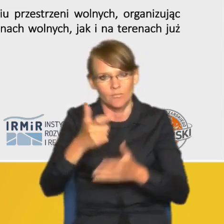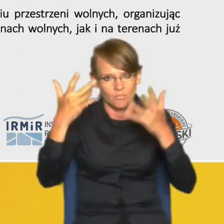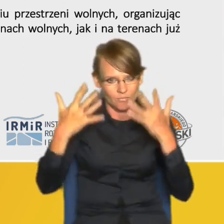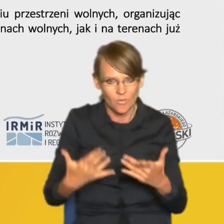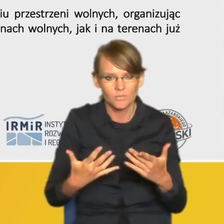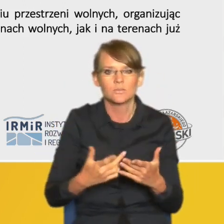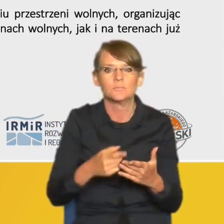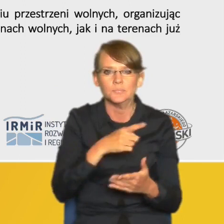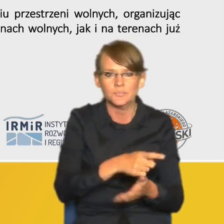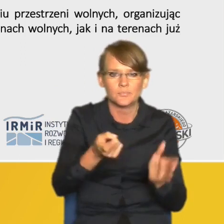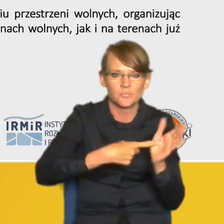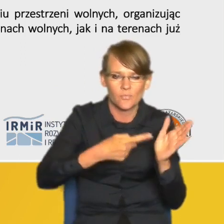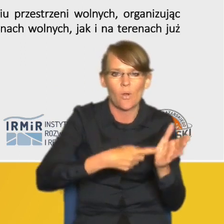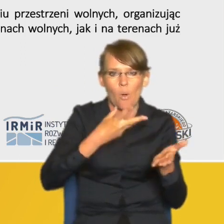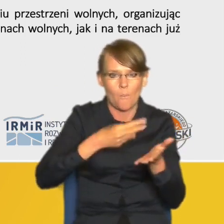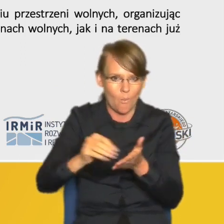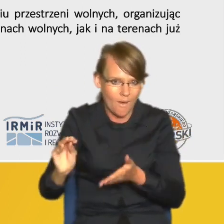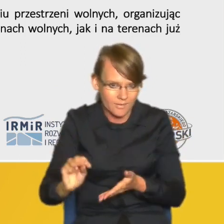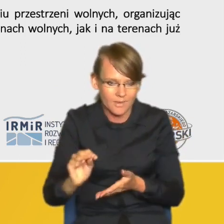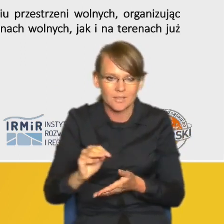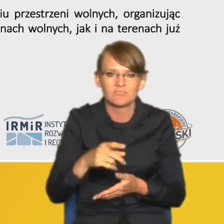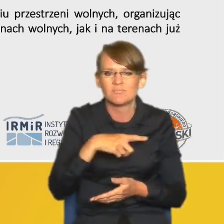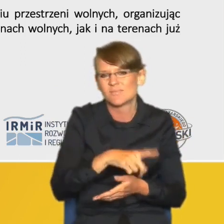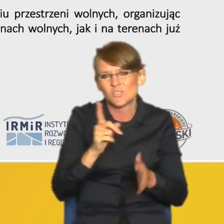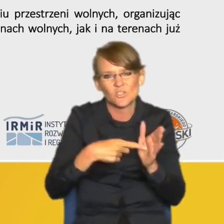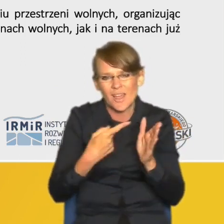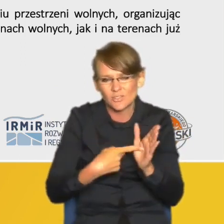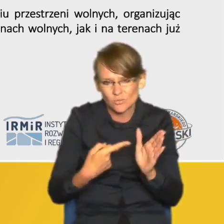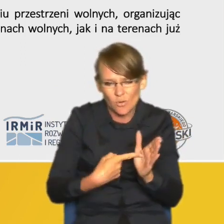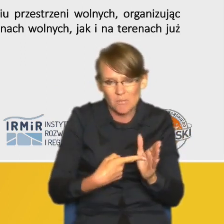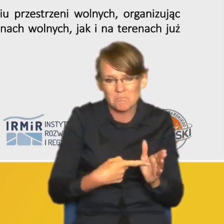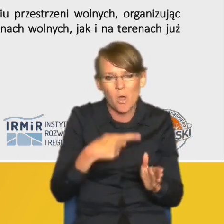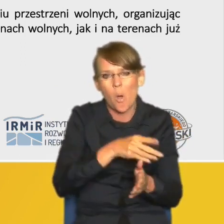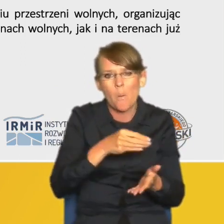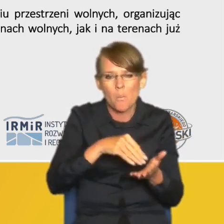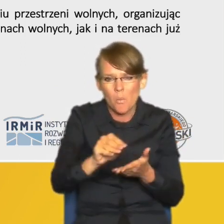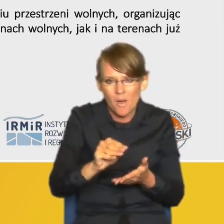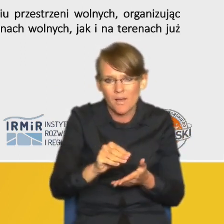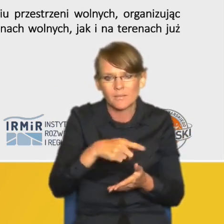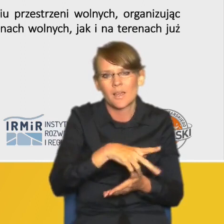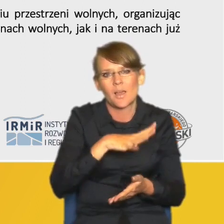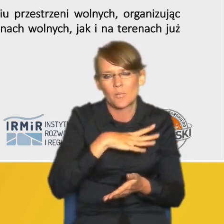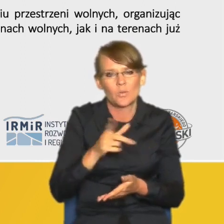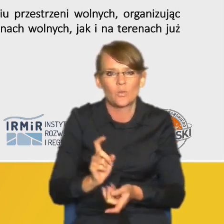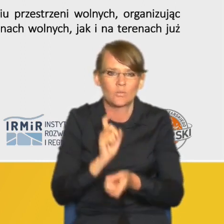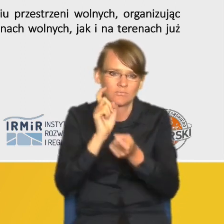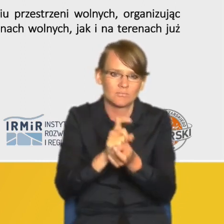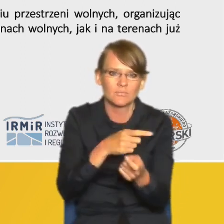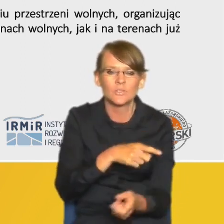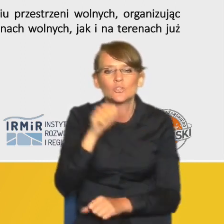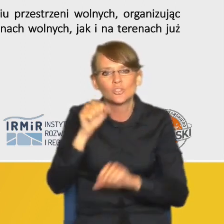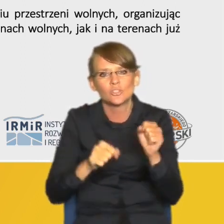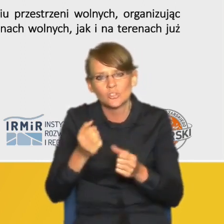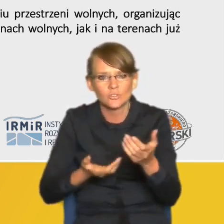nakładania tej opłaty adiacenckiej była bardzo często o ile była nałożona była bardzo często kwestionowana jej wysokość przed